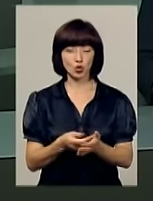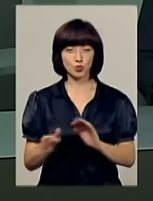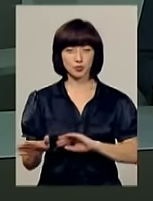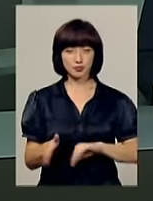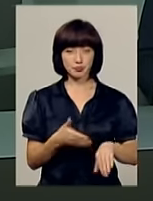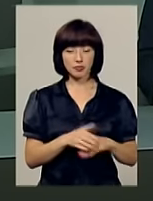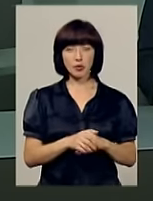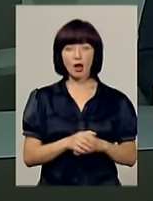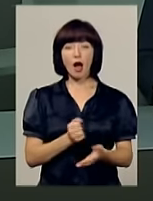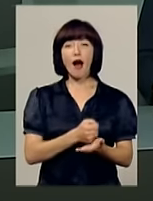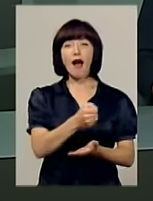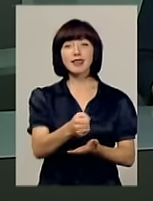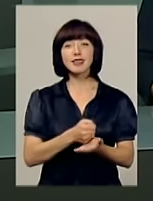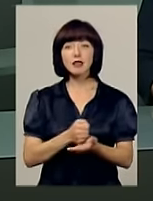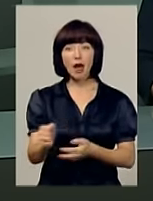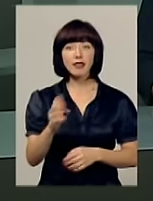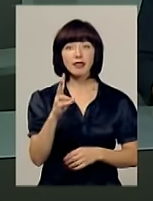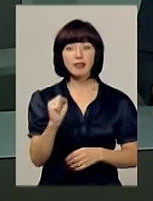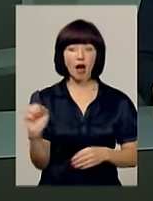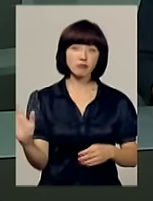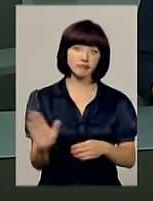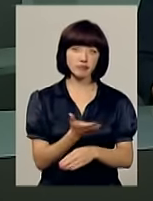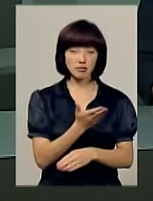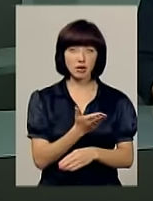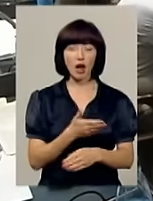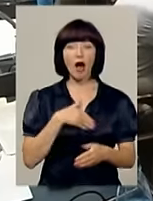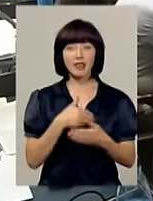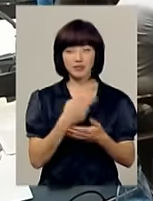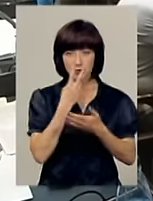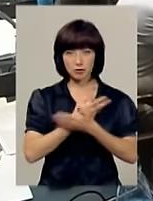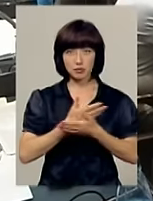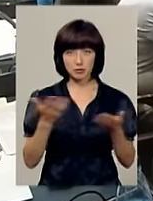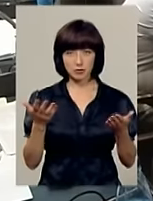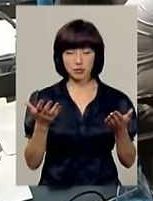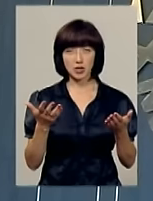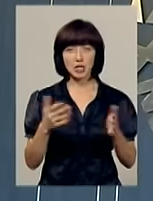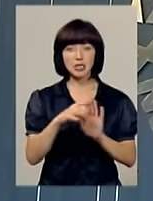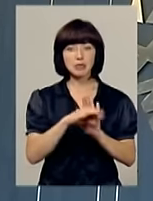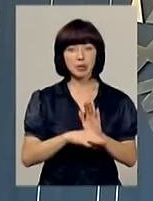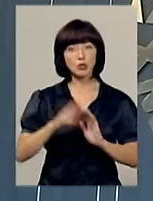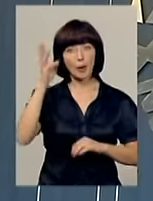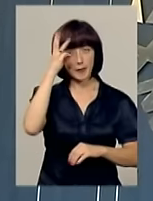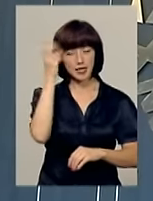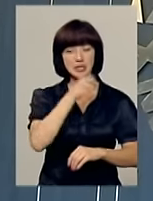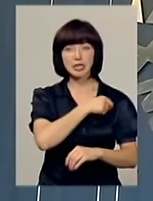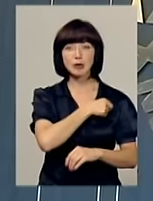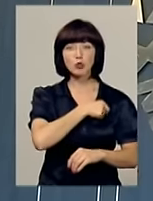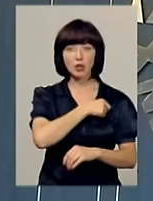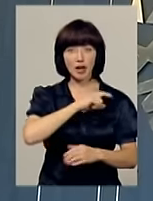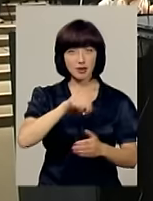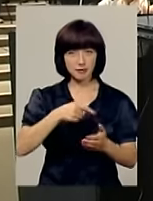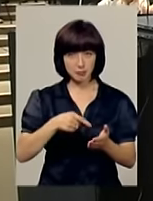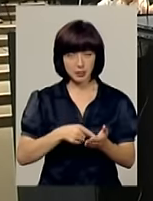Кандидати на відкликання. Активісти громадського руху чесно оприлюднили список хмельницьких міських депутатів